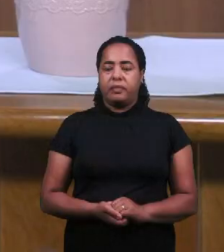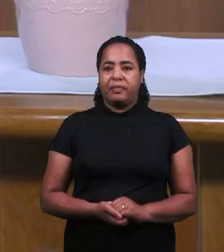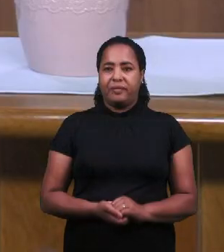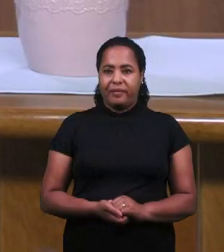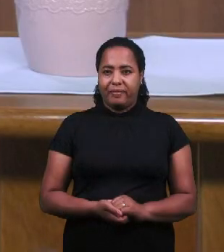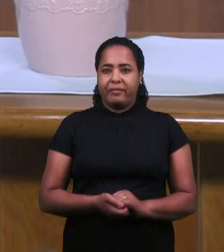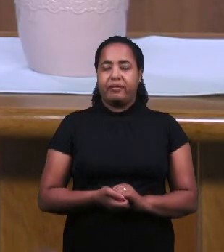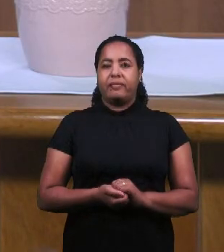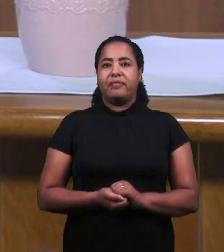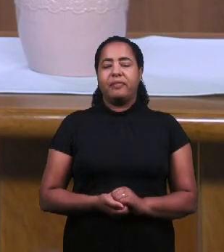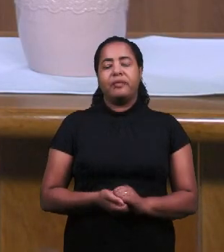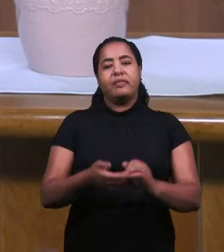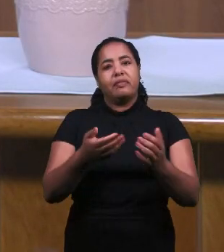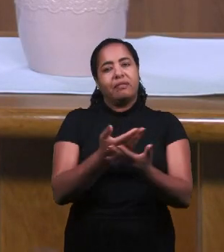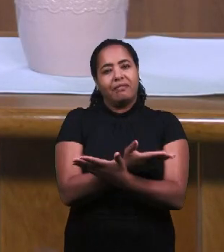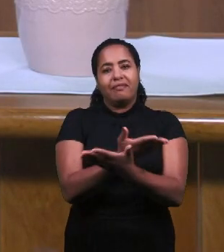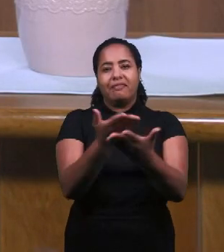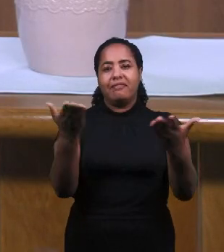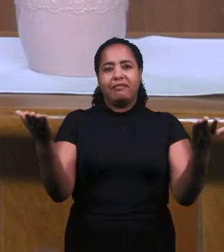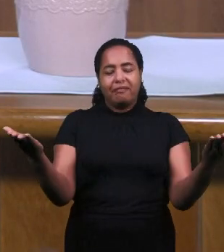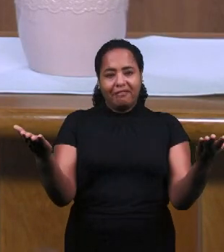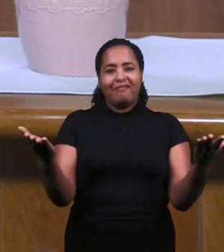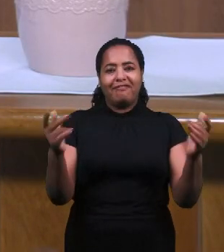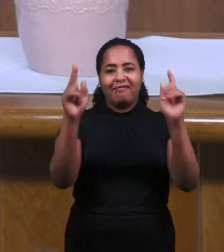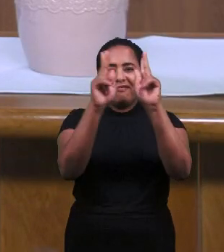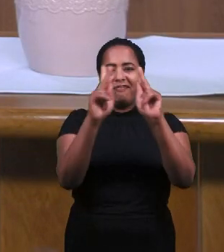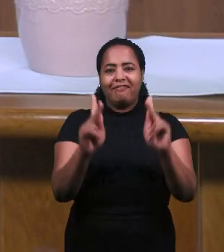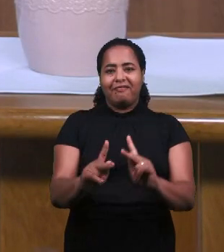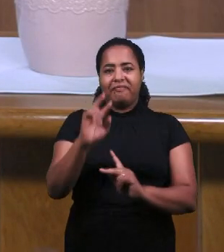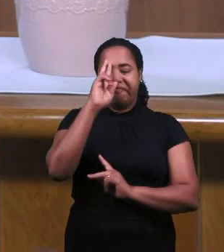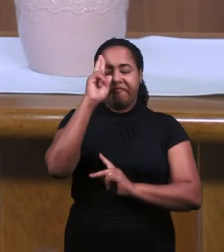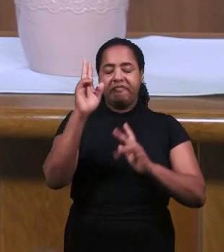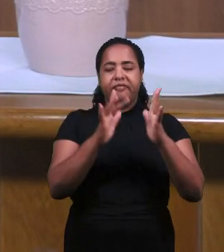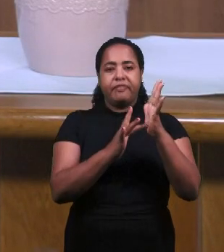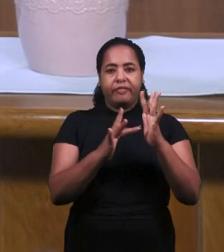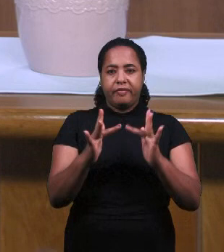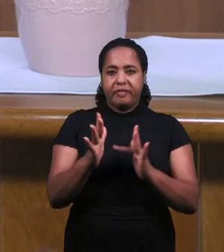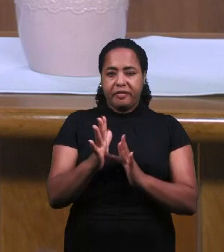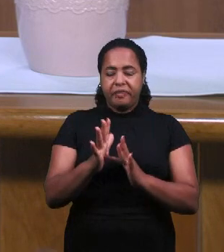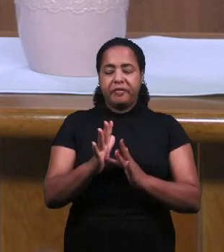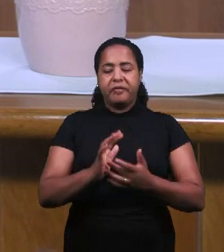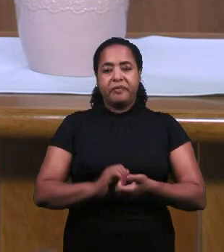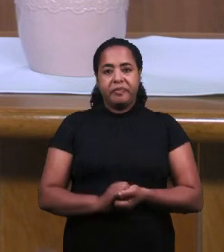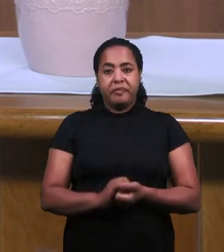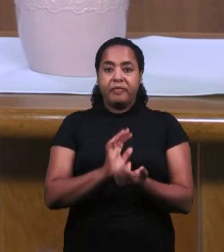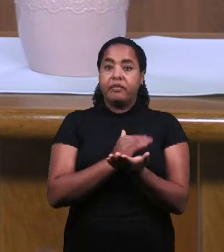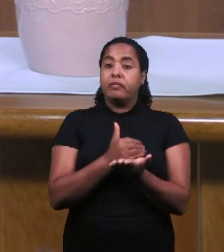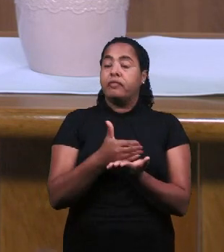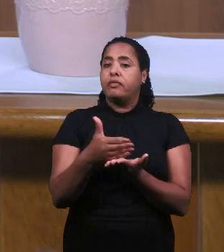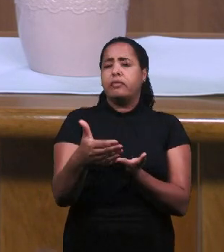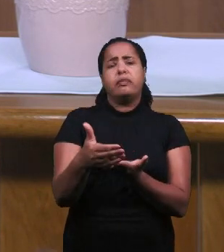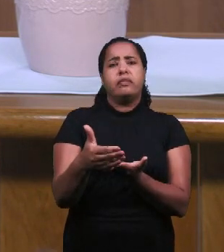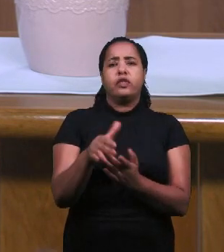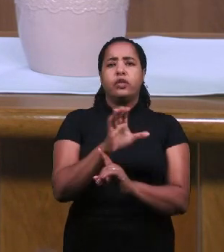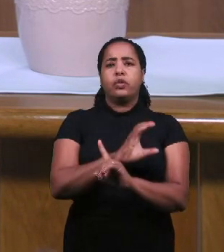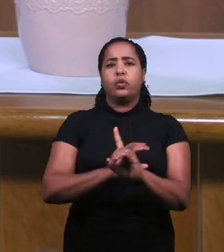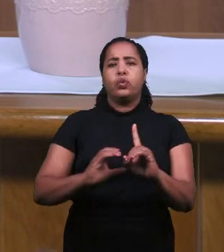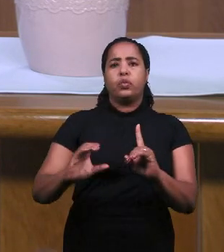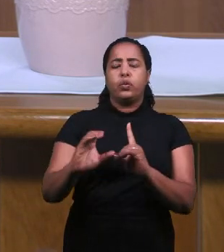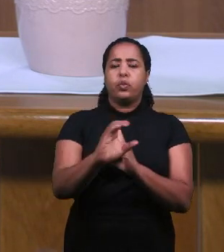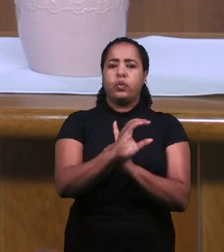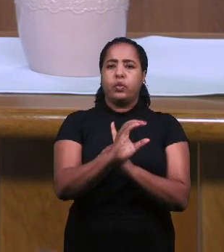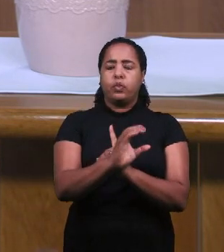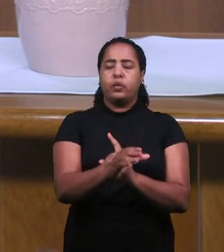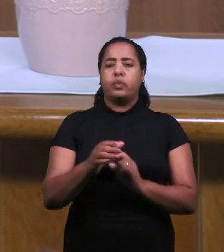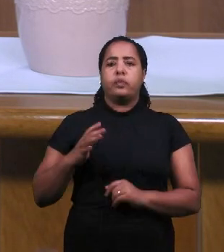Мы приветствуем всех наших братьев и сестер, миром Господа Иисуса, мы начинаем наше